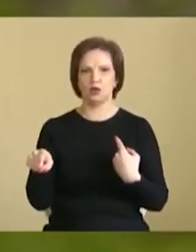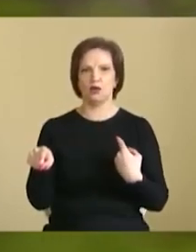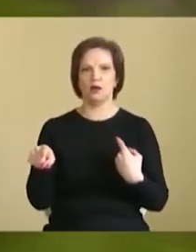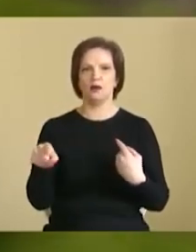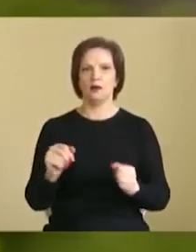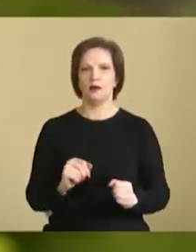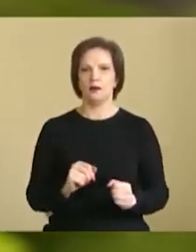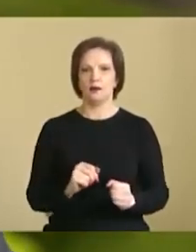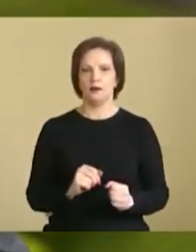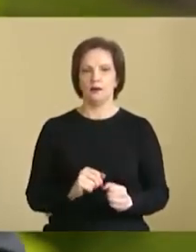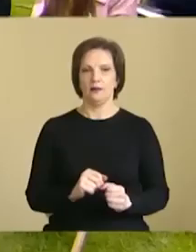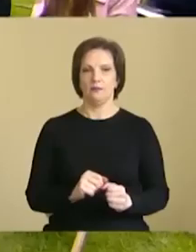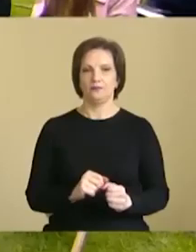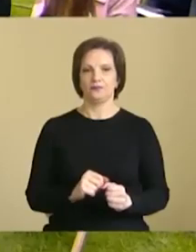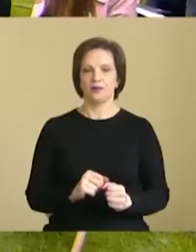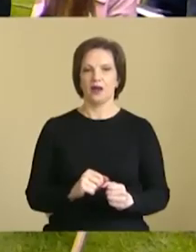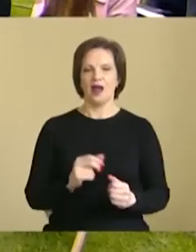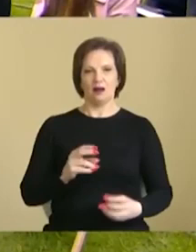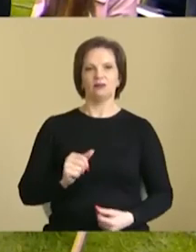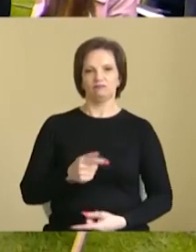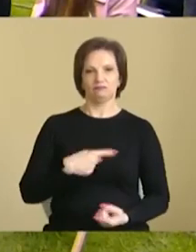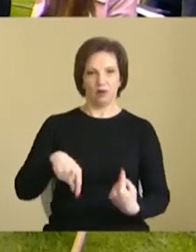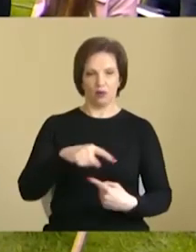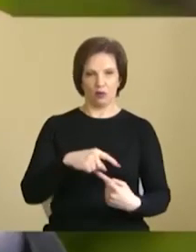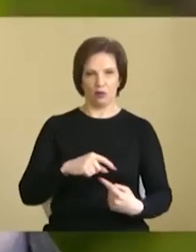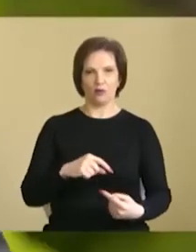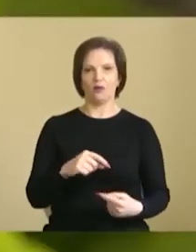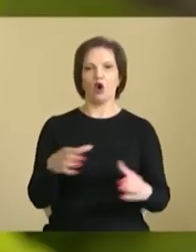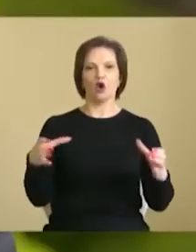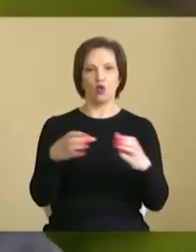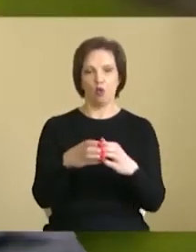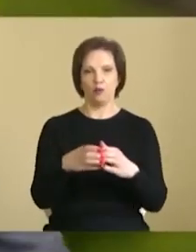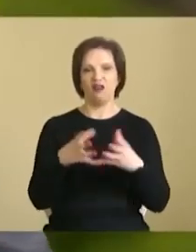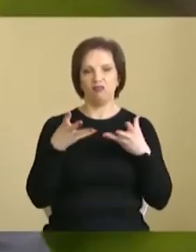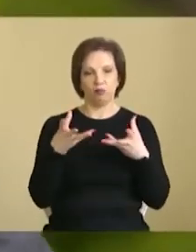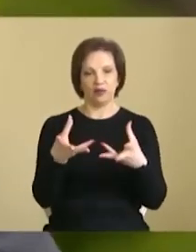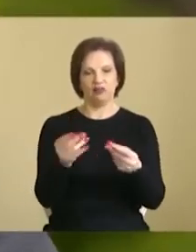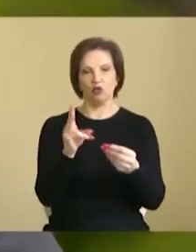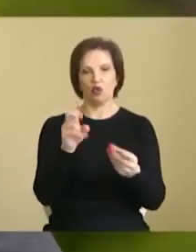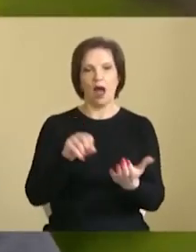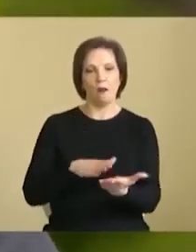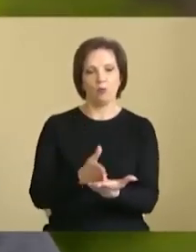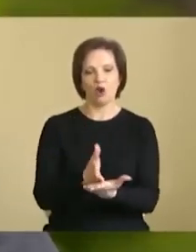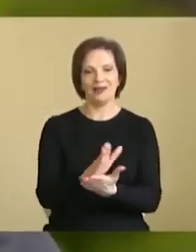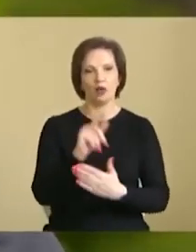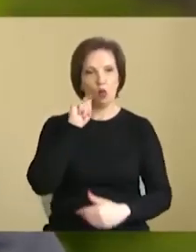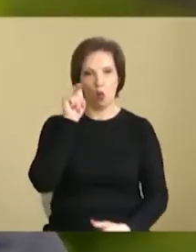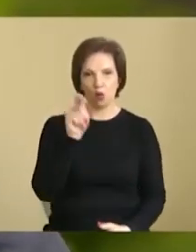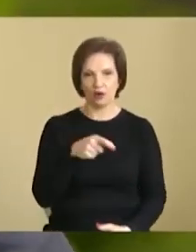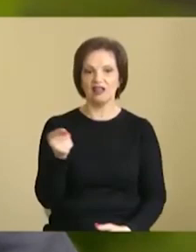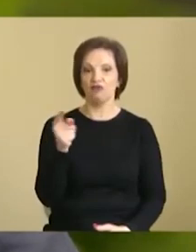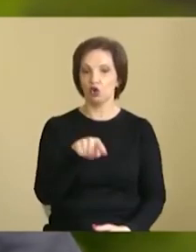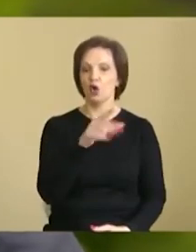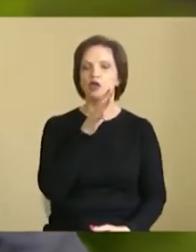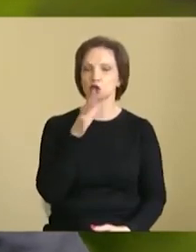тієї чи іншої комерційної групи впливу на політику України, України в той